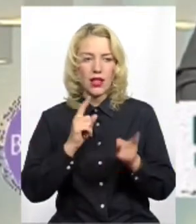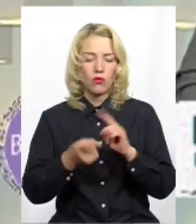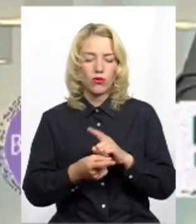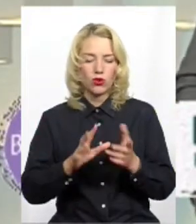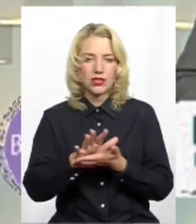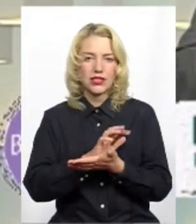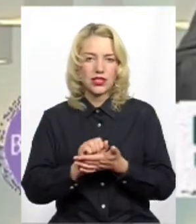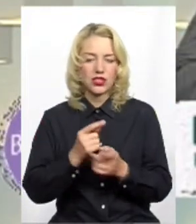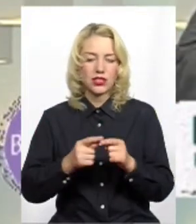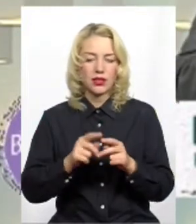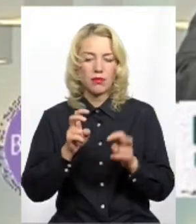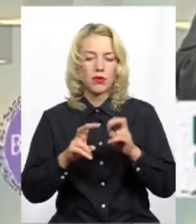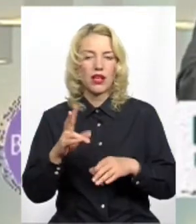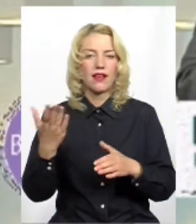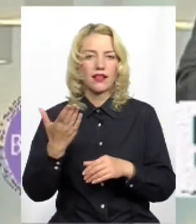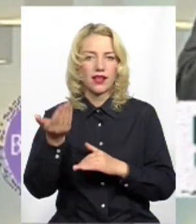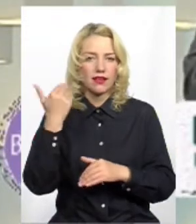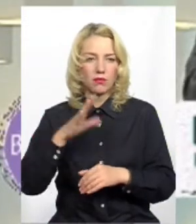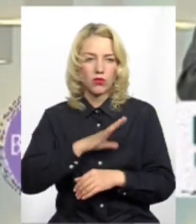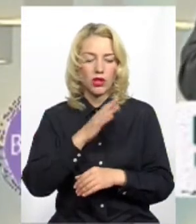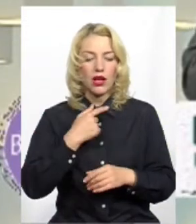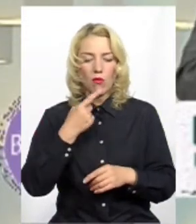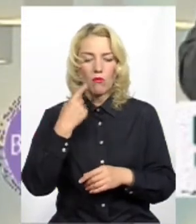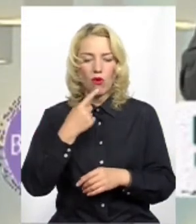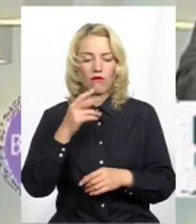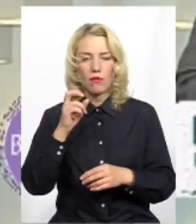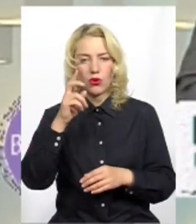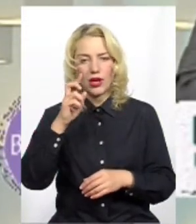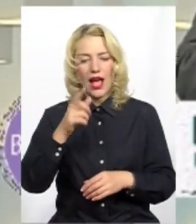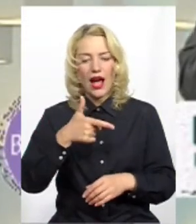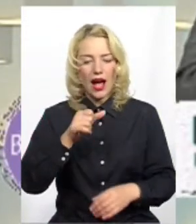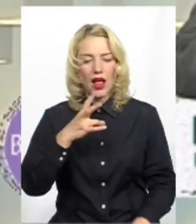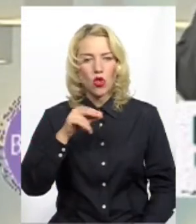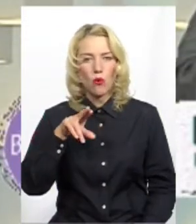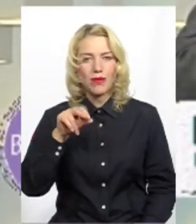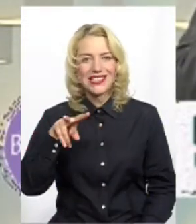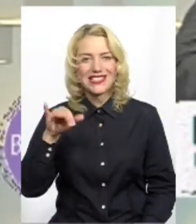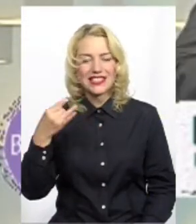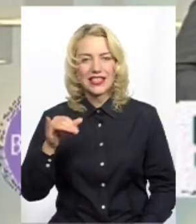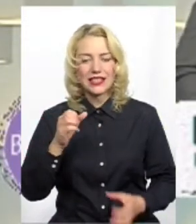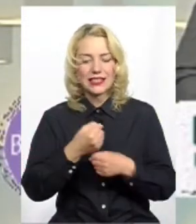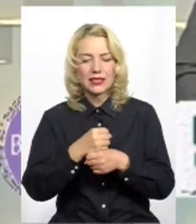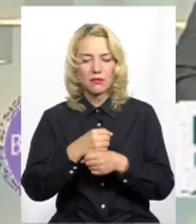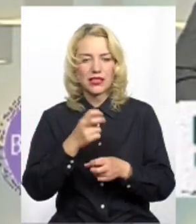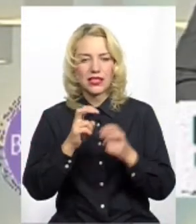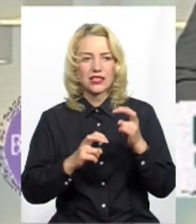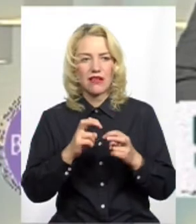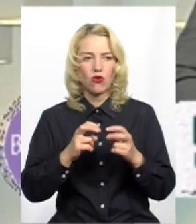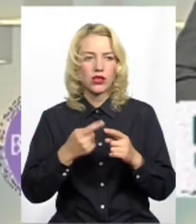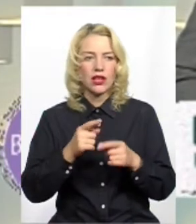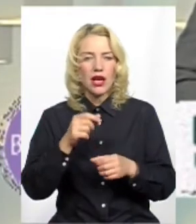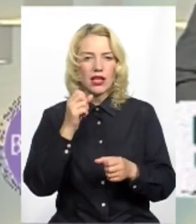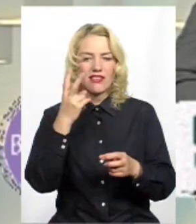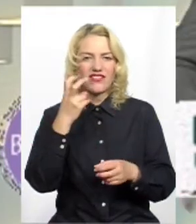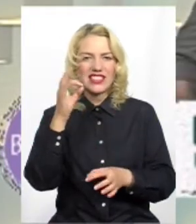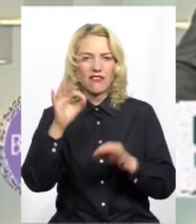підприємства, які були. Іде мова про державні підприємства. Я навожу приклад. Ганопецький спільзавод. Підприємство, яке працювало з 200 рентабельностю, з